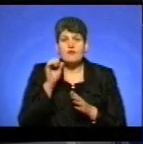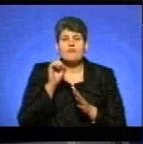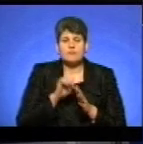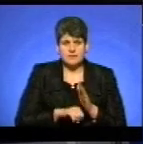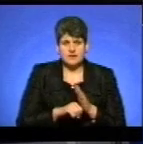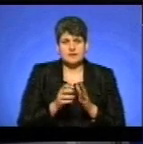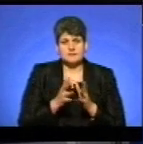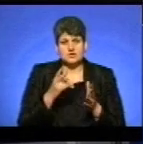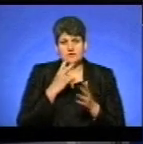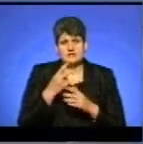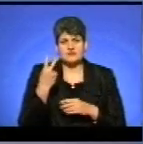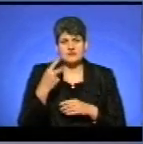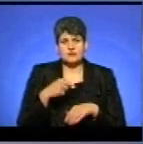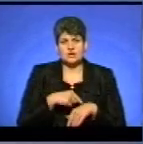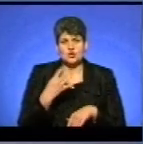дивіться о 20.40.